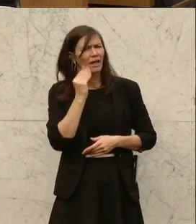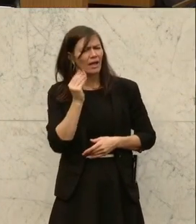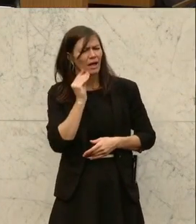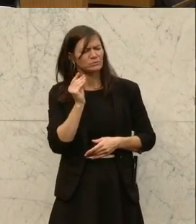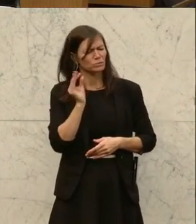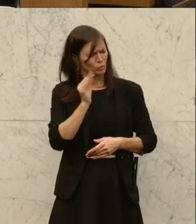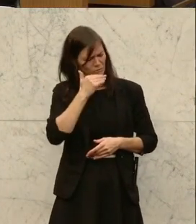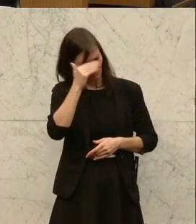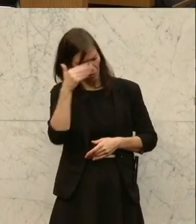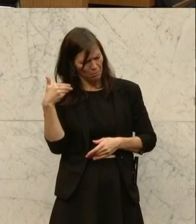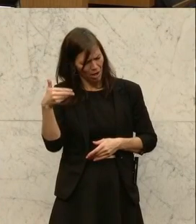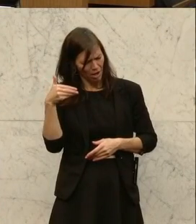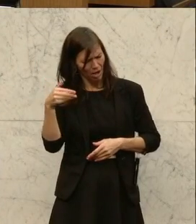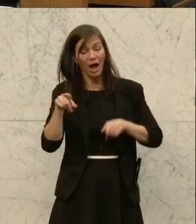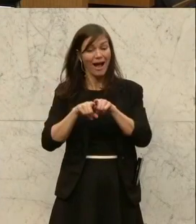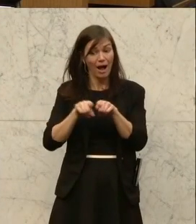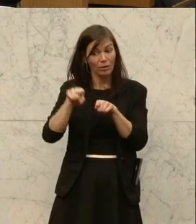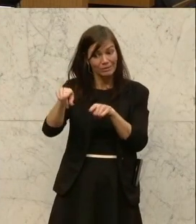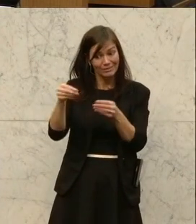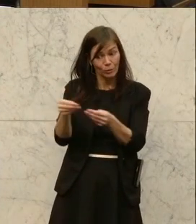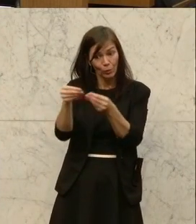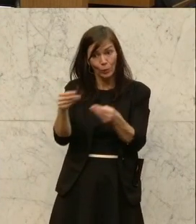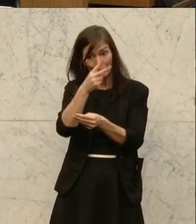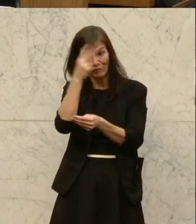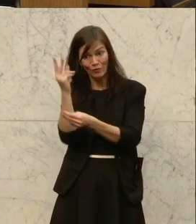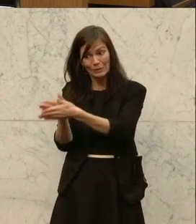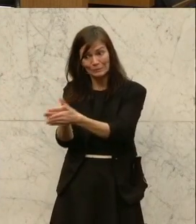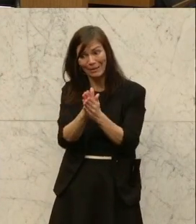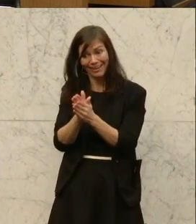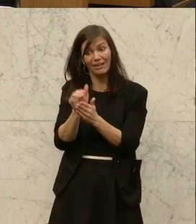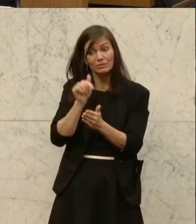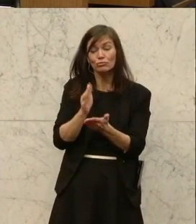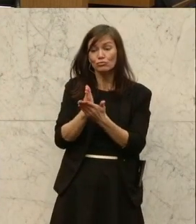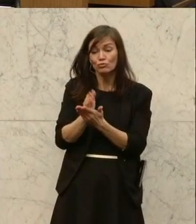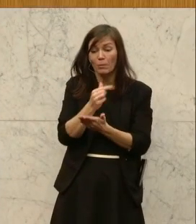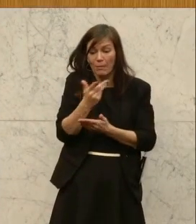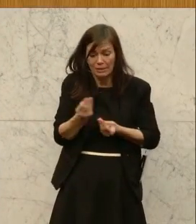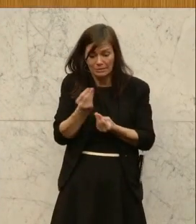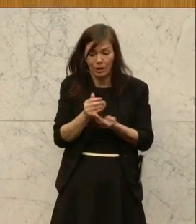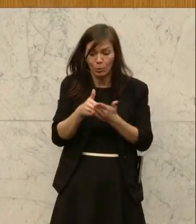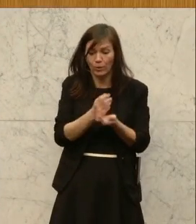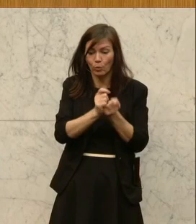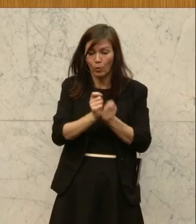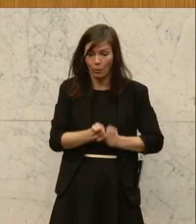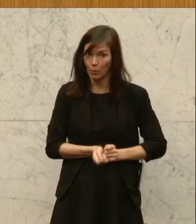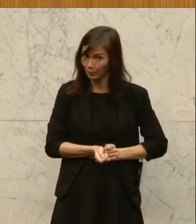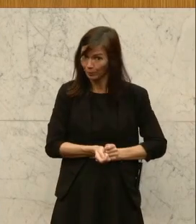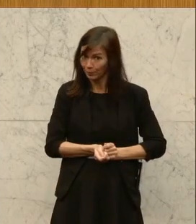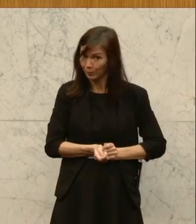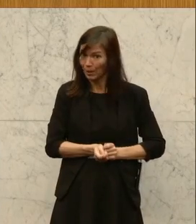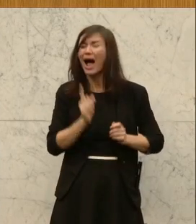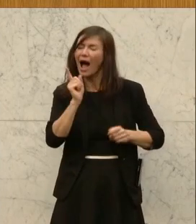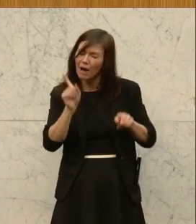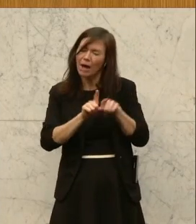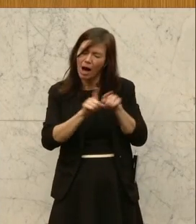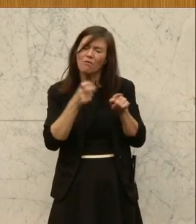einige Dinge aus Anlass dieses Volksbegehrens umgesetzt. Aber wir verlangen auch Wertschätzung für jene, nämlich